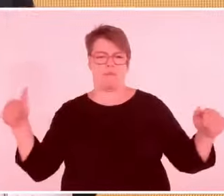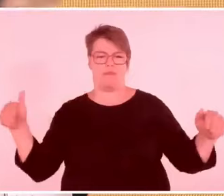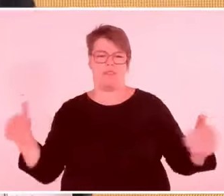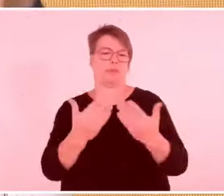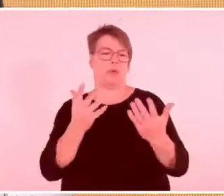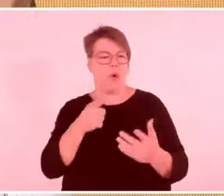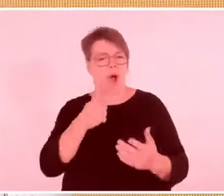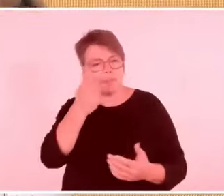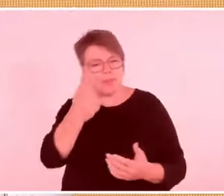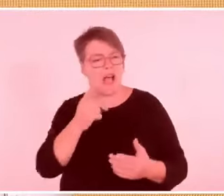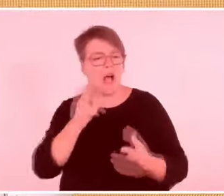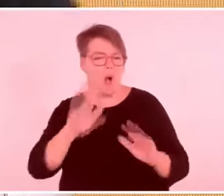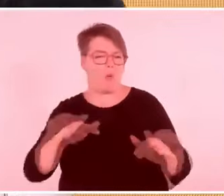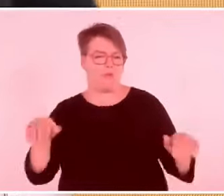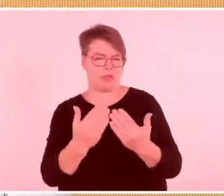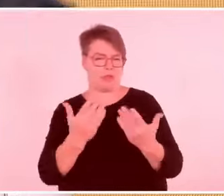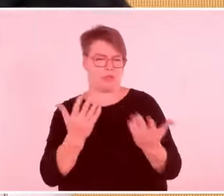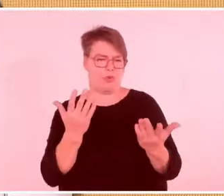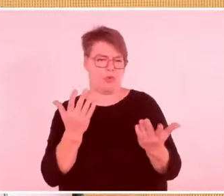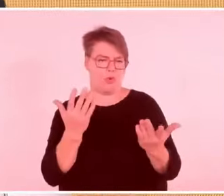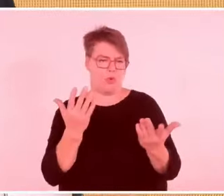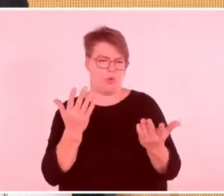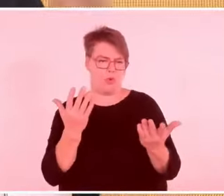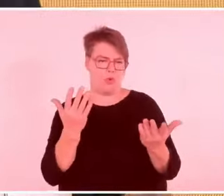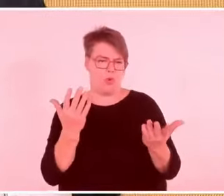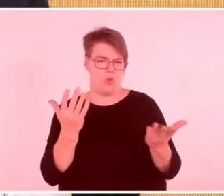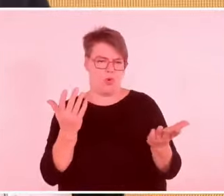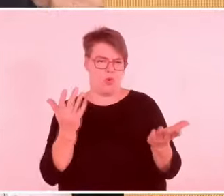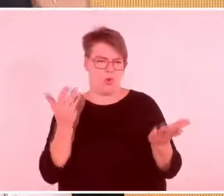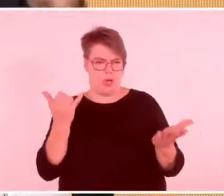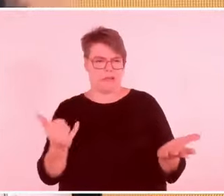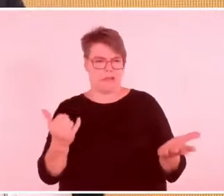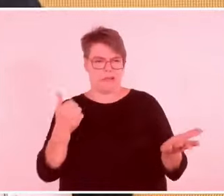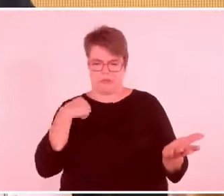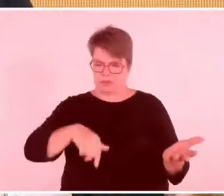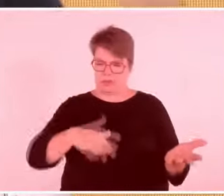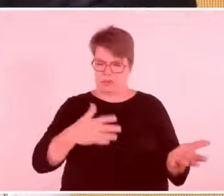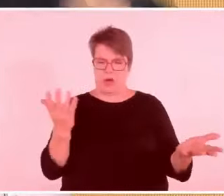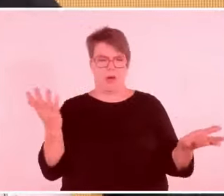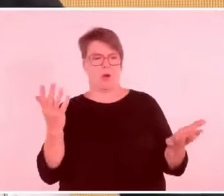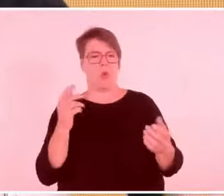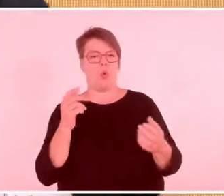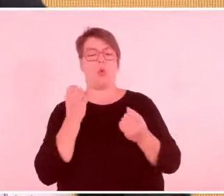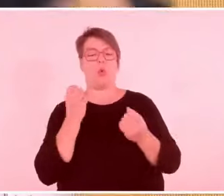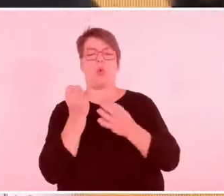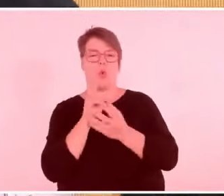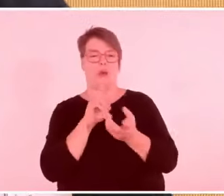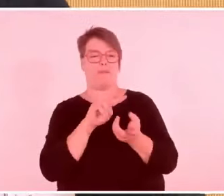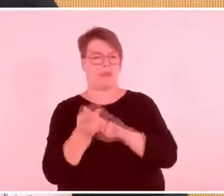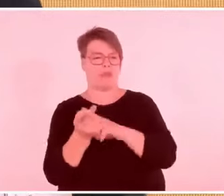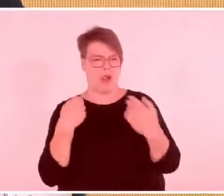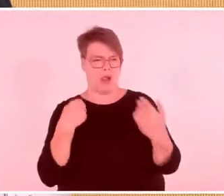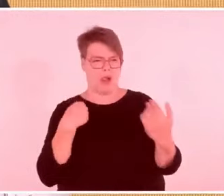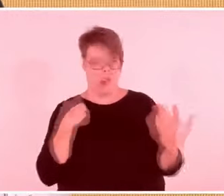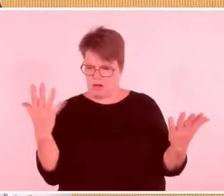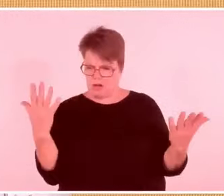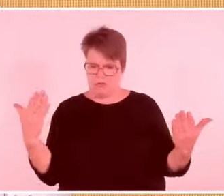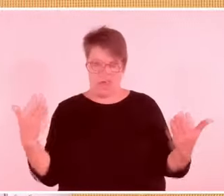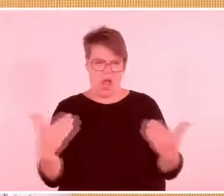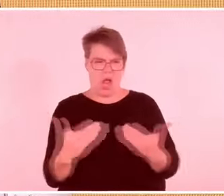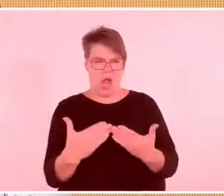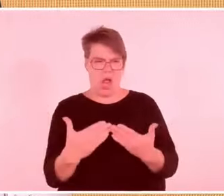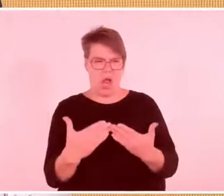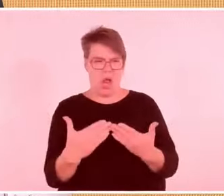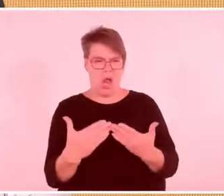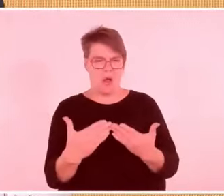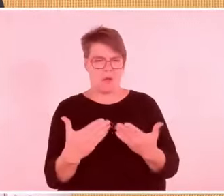Natürlich sind für Diversität und für Inklusion, aber die Kanzelkultur führt dazu, dass diejenigen ausgeschlossen